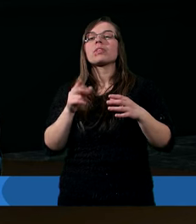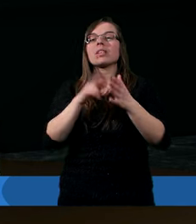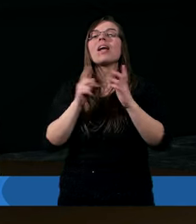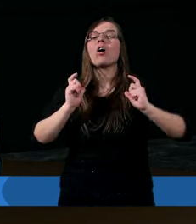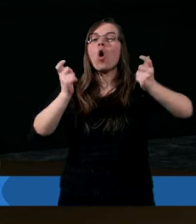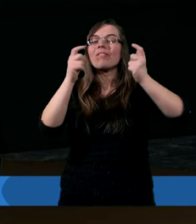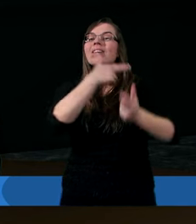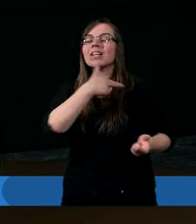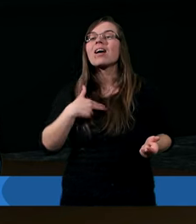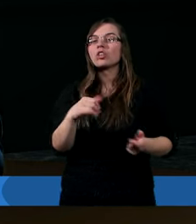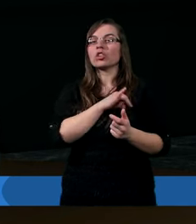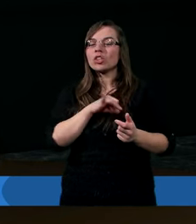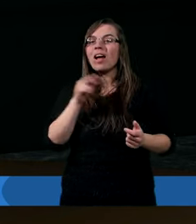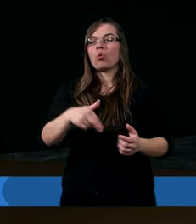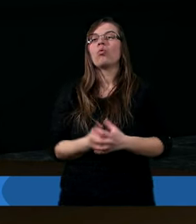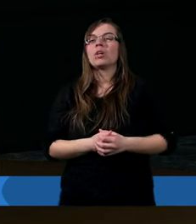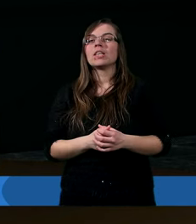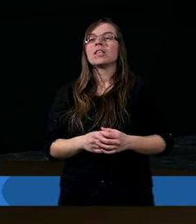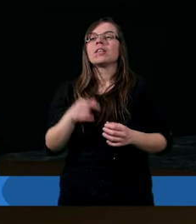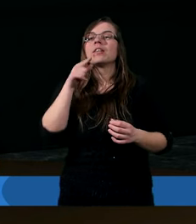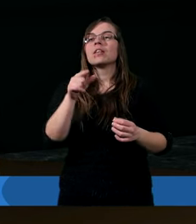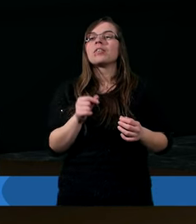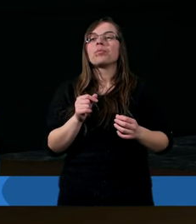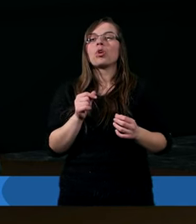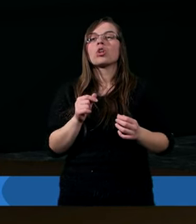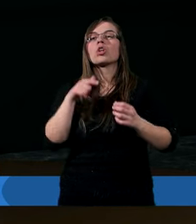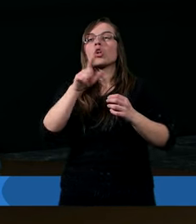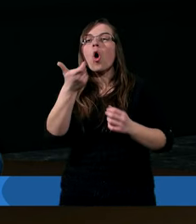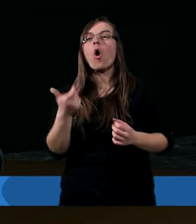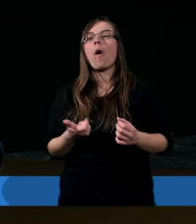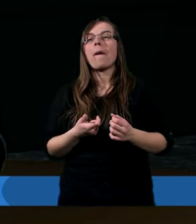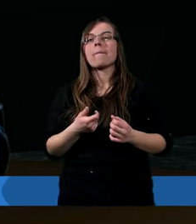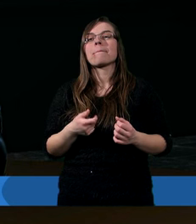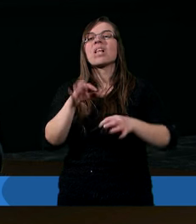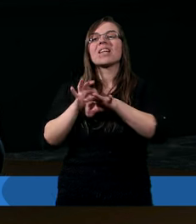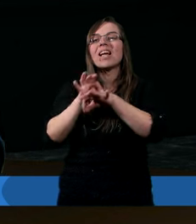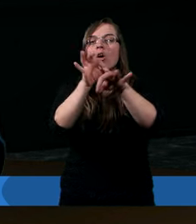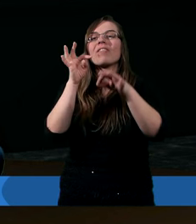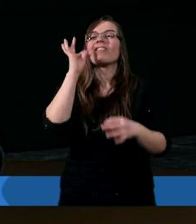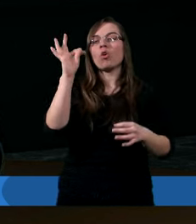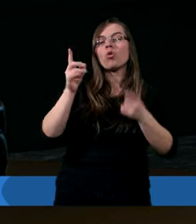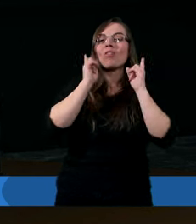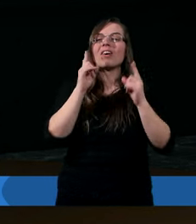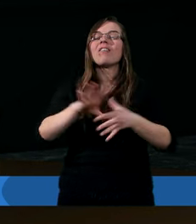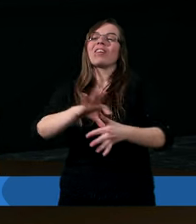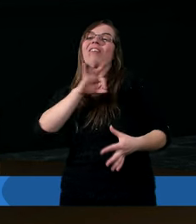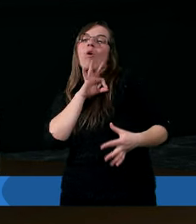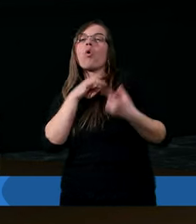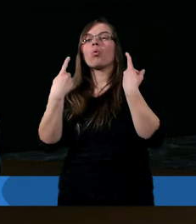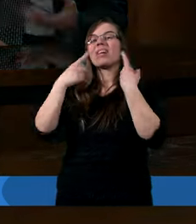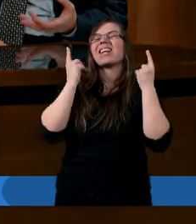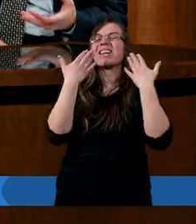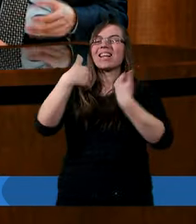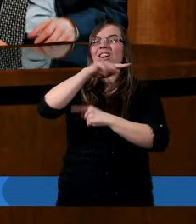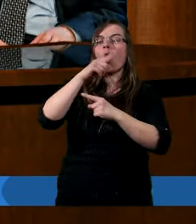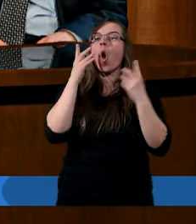konsekwencją naszej grzeszności. Czyli jesteśmy, po prostu jest to skłonność do kierowania swojej uwagi w swoją stronę, żeby